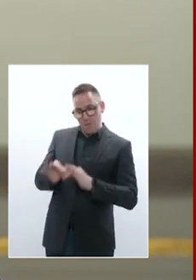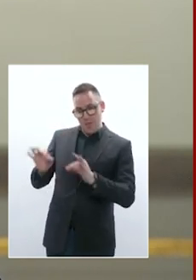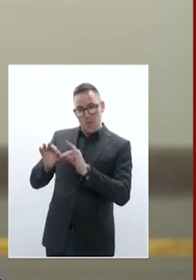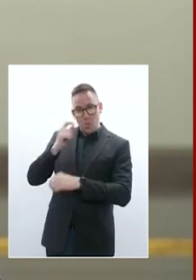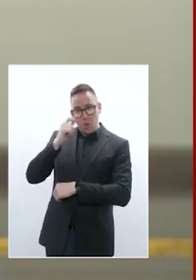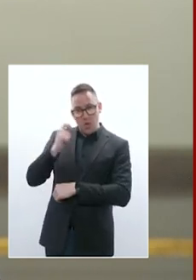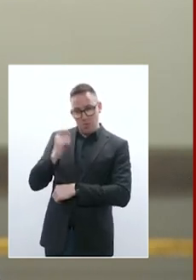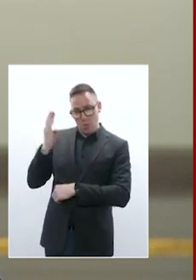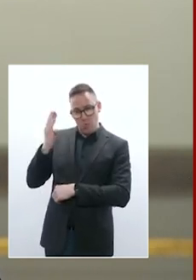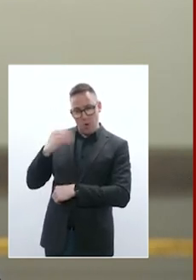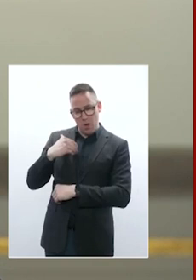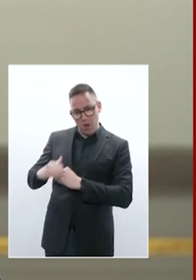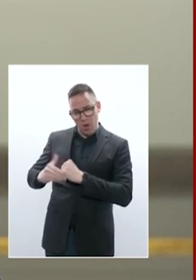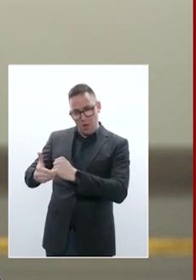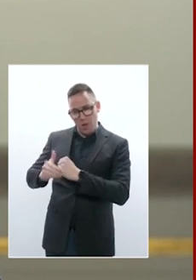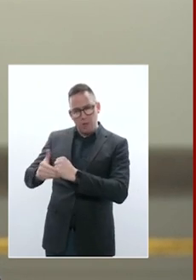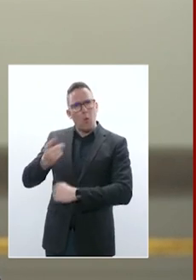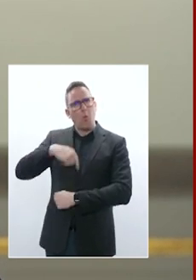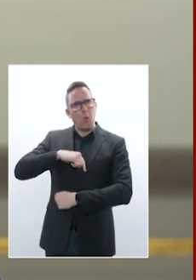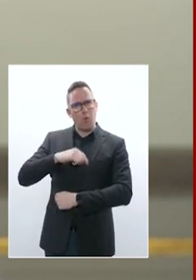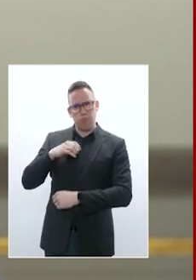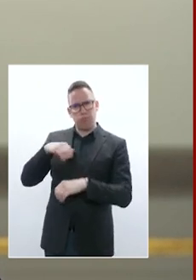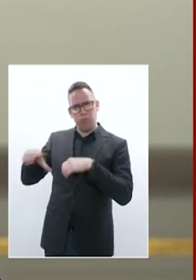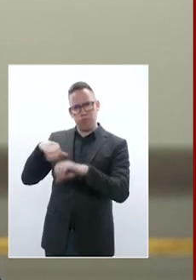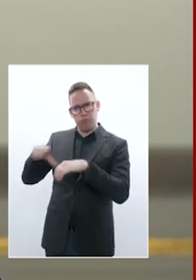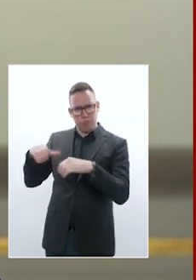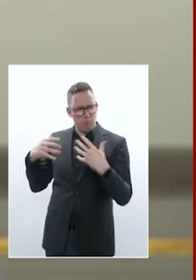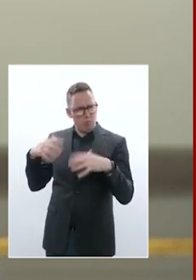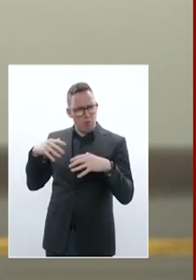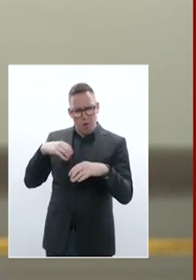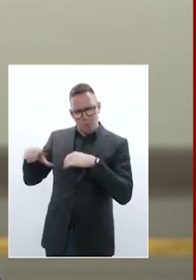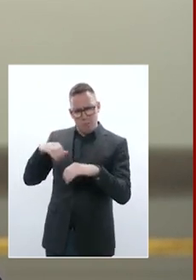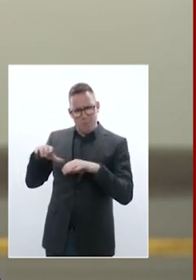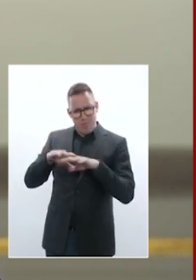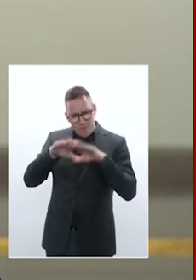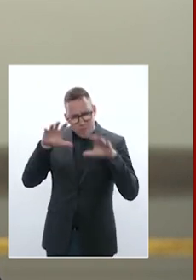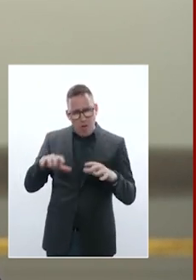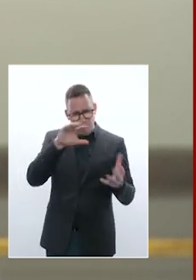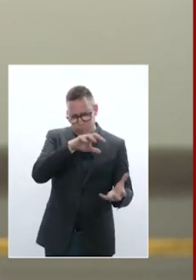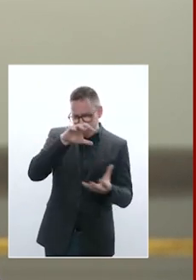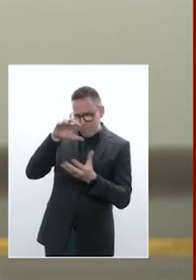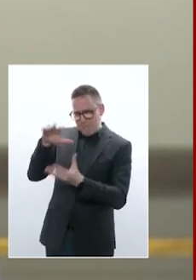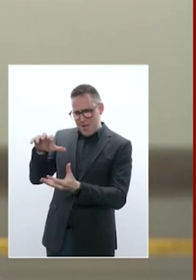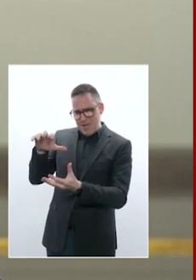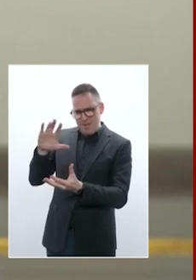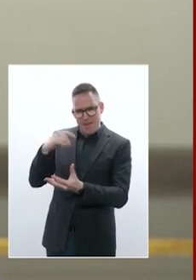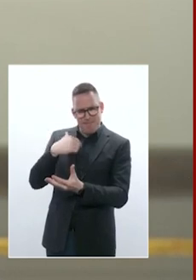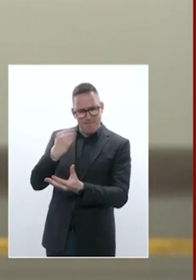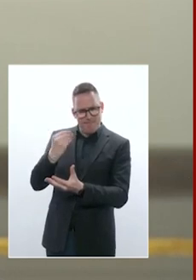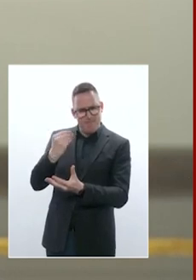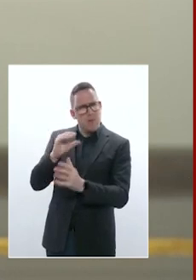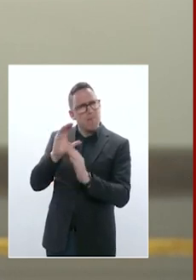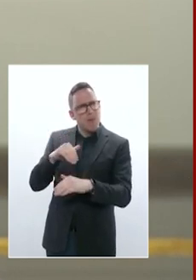budgétaires, économiques, capacitaires, qui sont déjà considérables. Mais compte tenu de ce que je viens de dire, nous sommes aujourd'hui, pas simplement